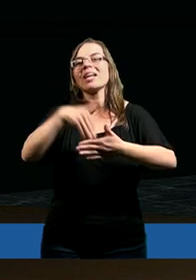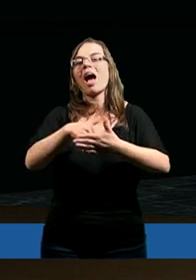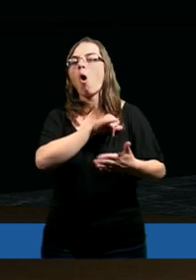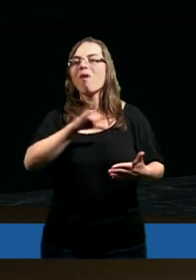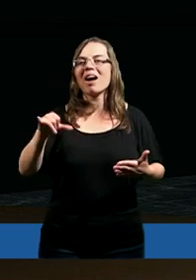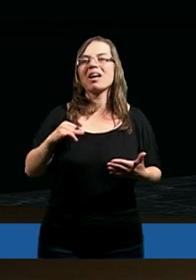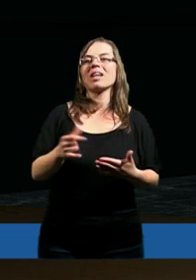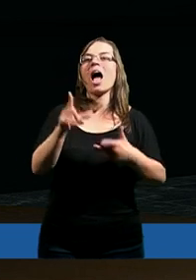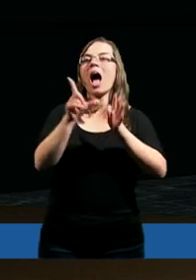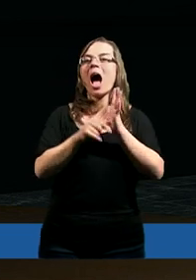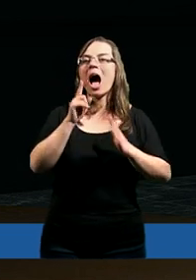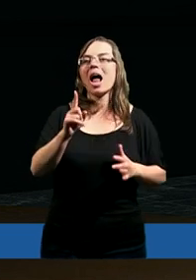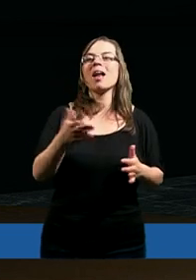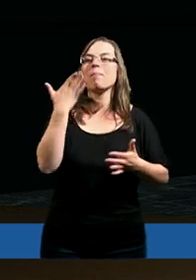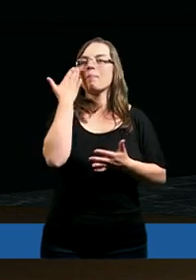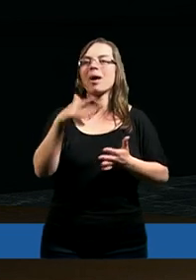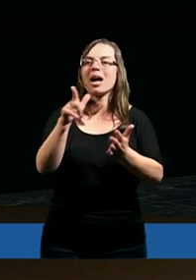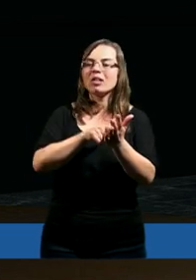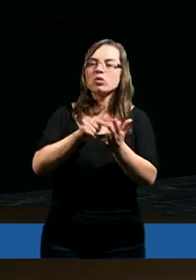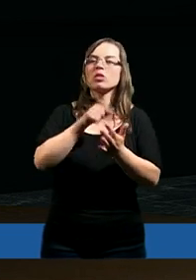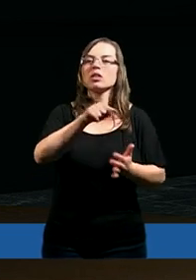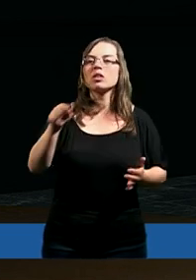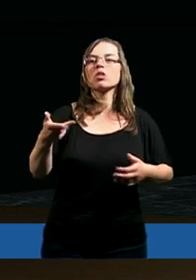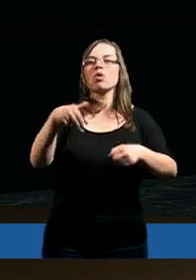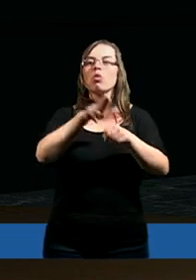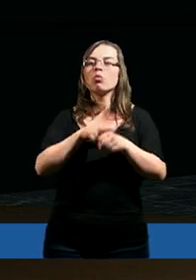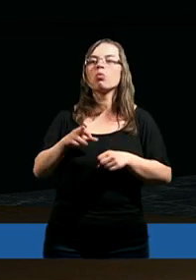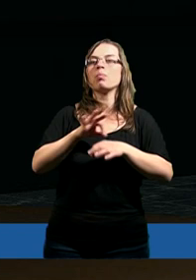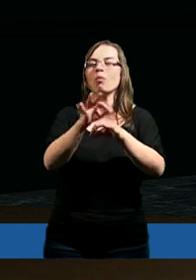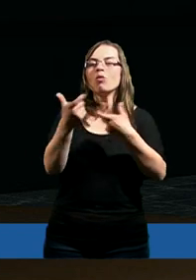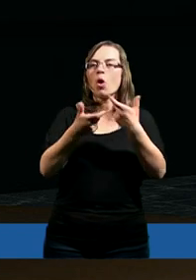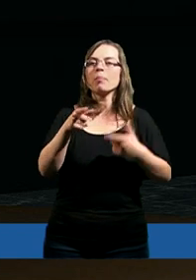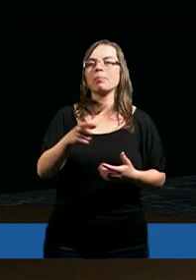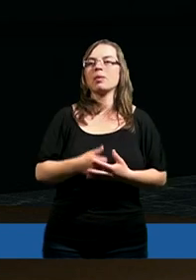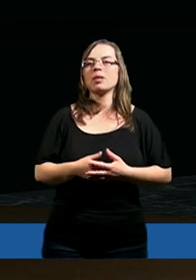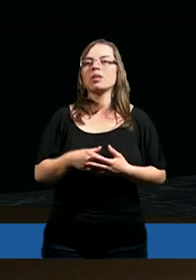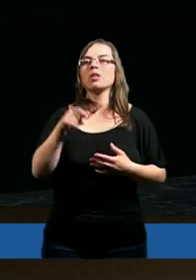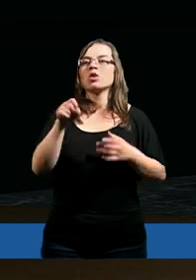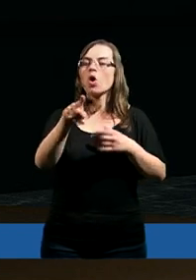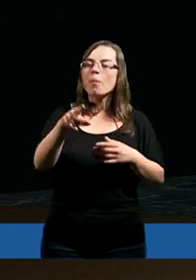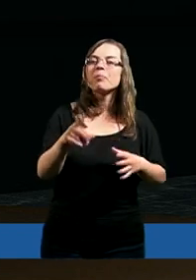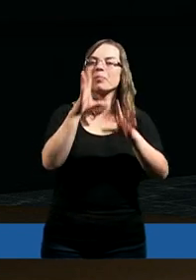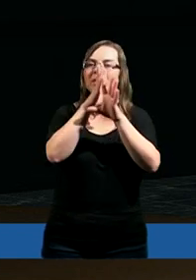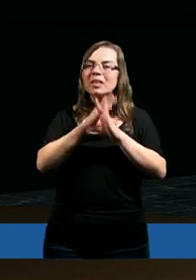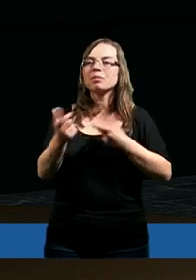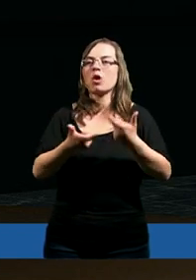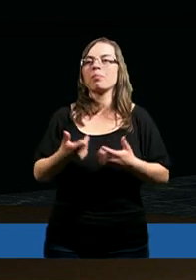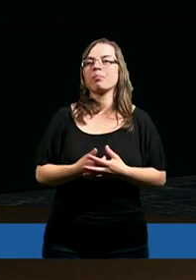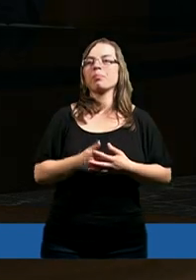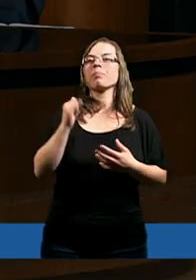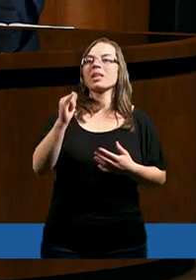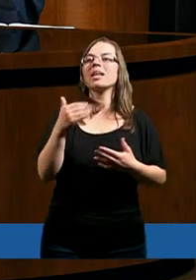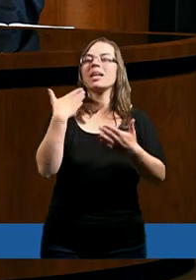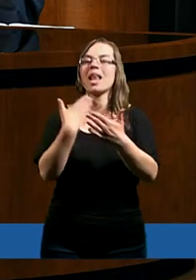jakoś zachować się, ale bardzo często tych, których prowadzimy, oni się nie uratują.